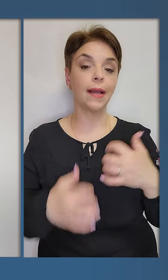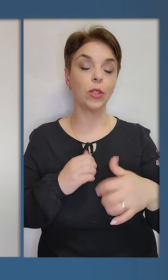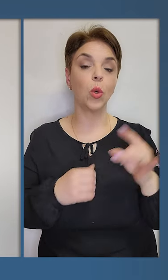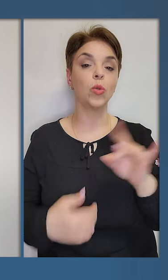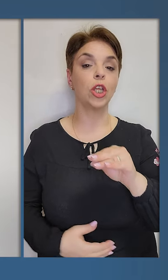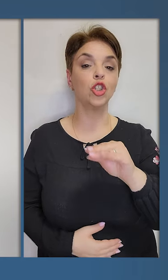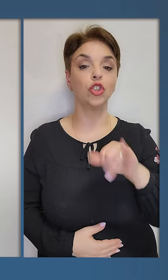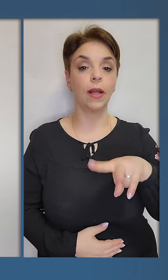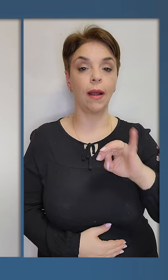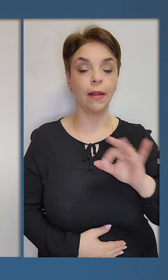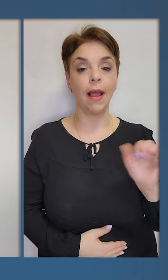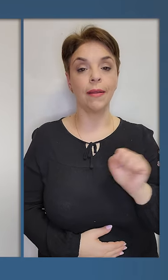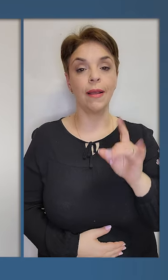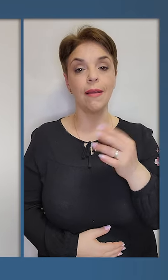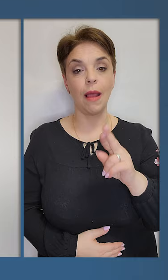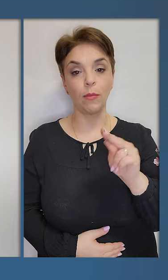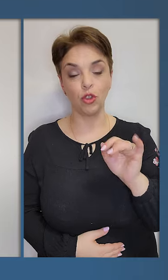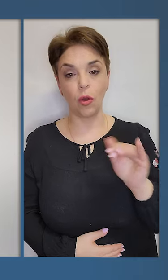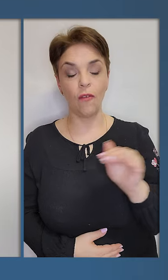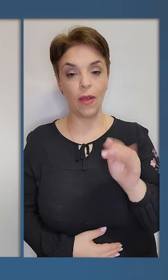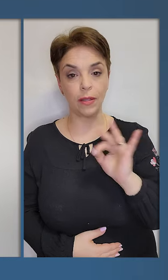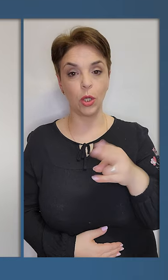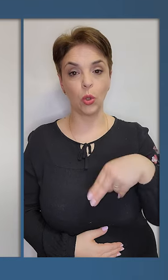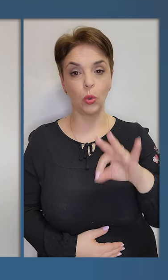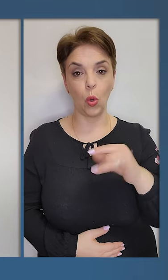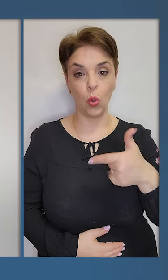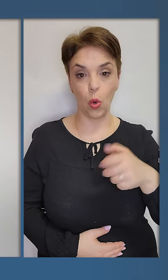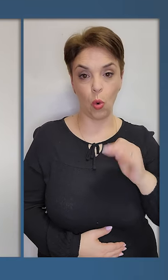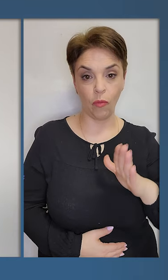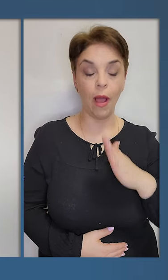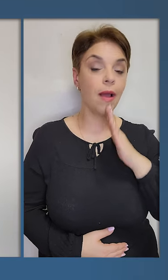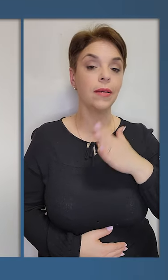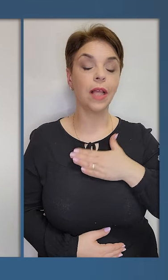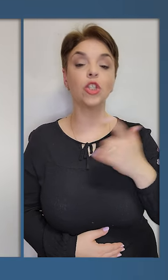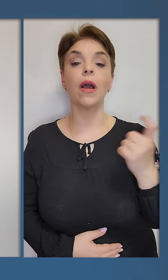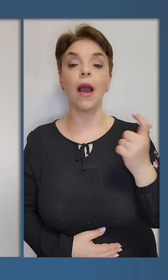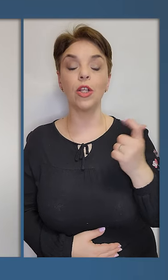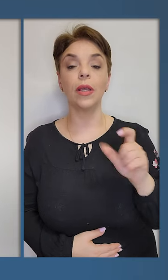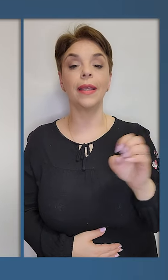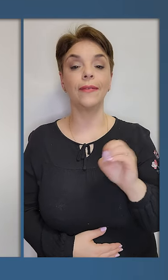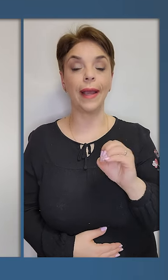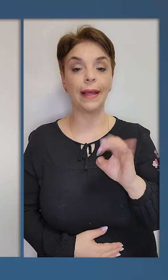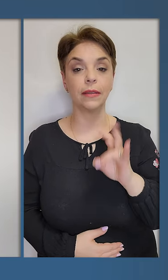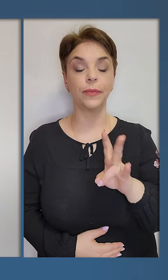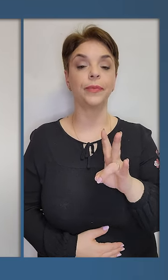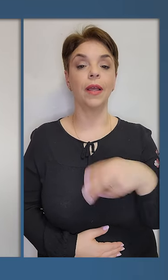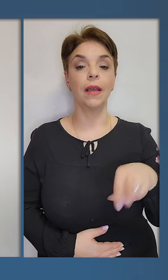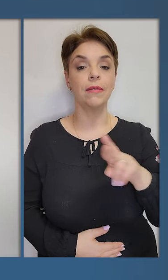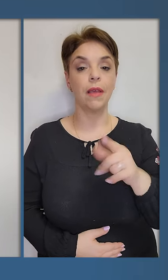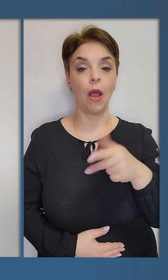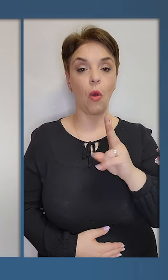Херсонщина, Руслан Жилін, Андрій Рябченко, Федір Дорогов, Харківщина, Євген